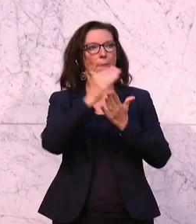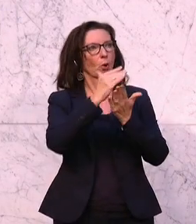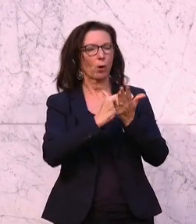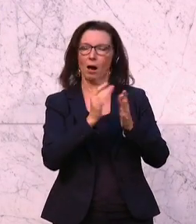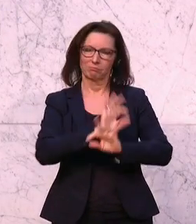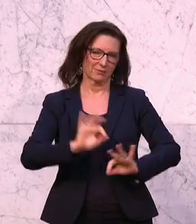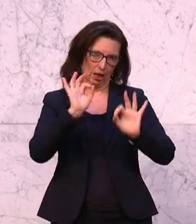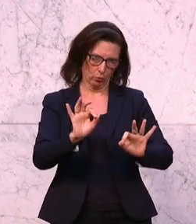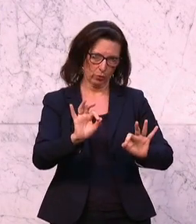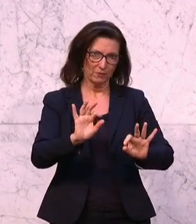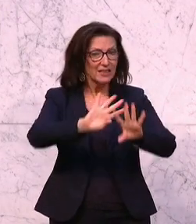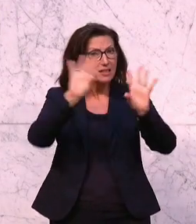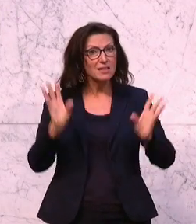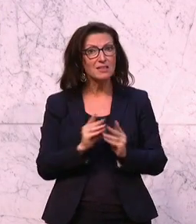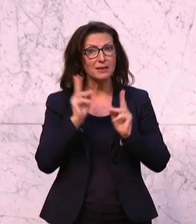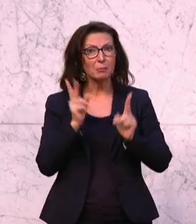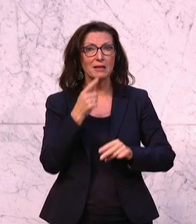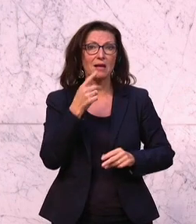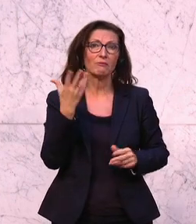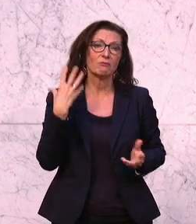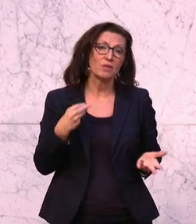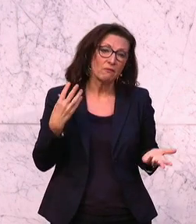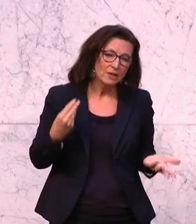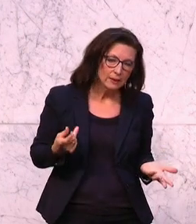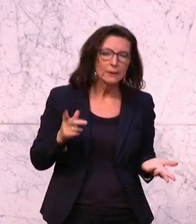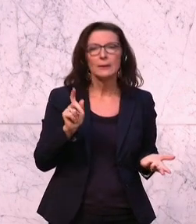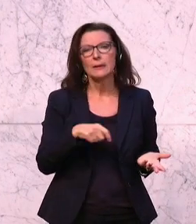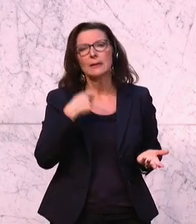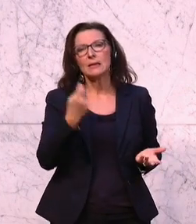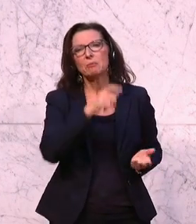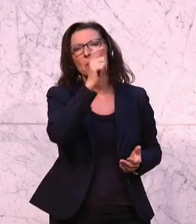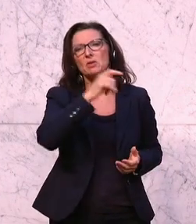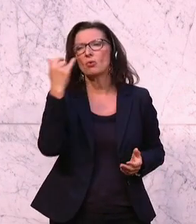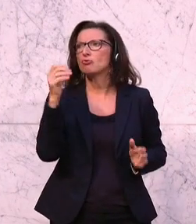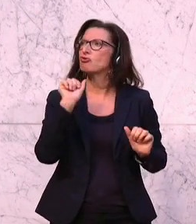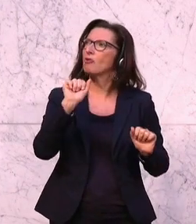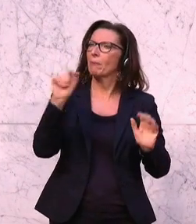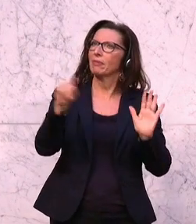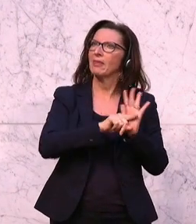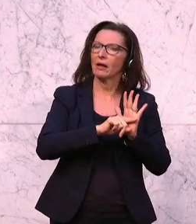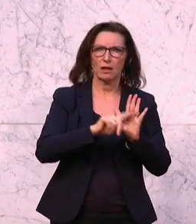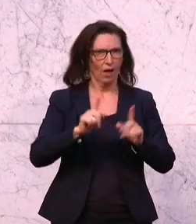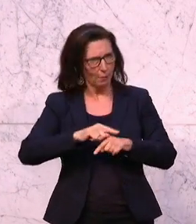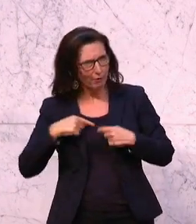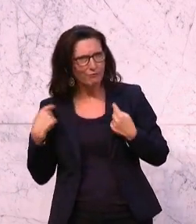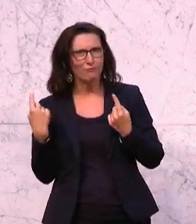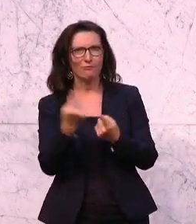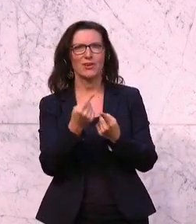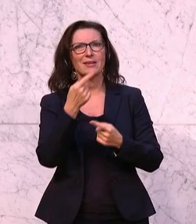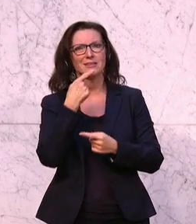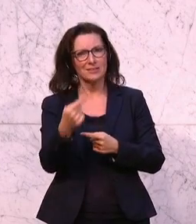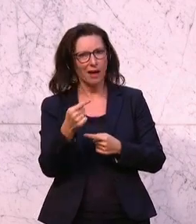summarum gibt es immer wieder welche, die alles schwarz sehen. Wir sind die, die die Zukunft positiv sehen.